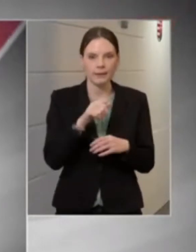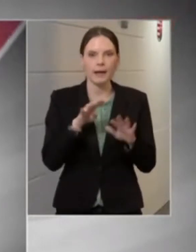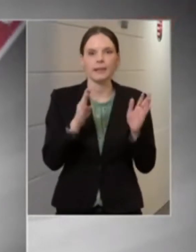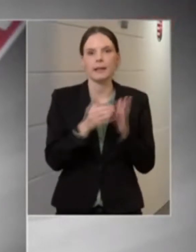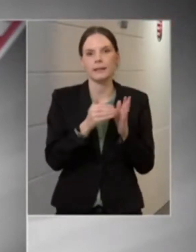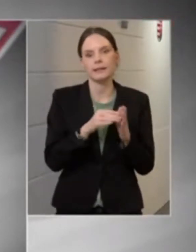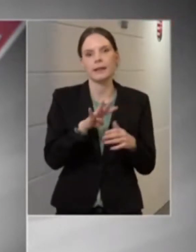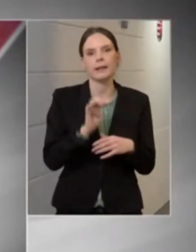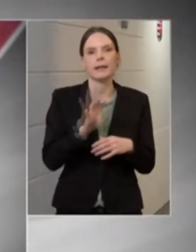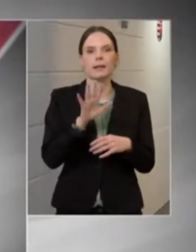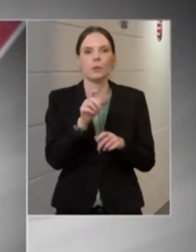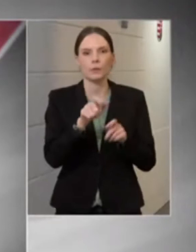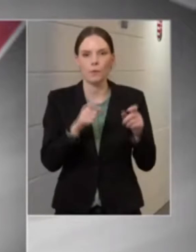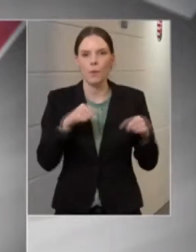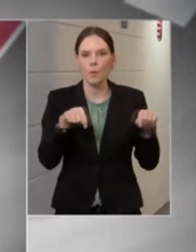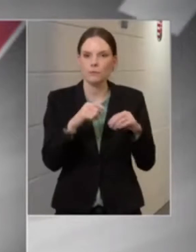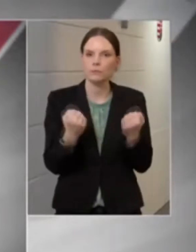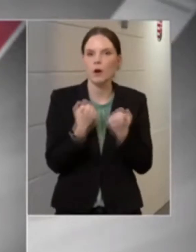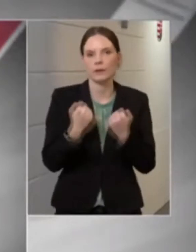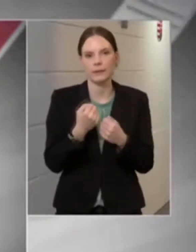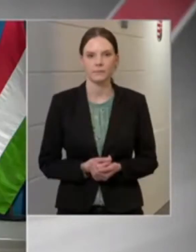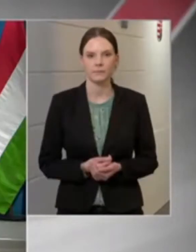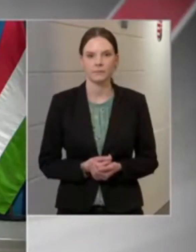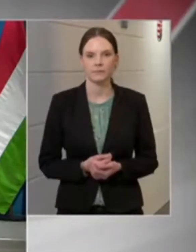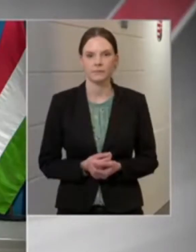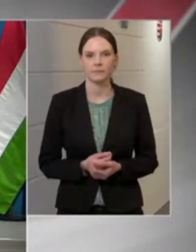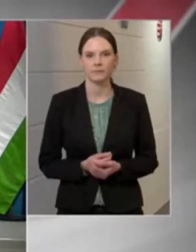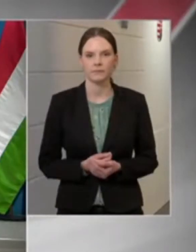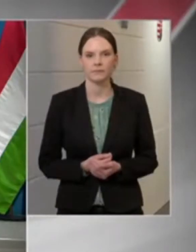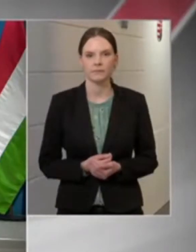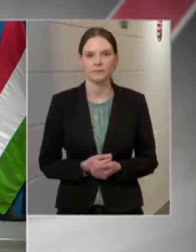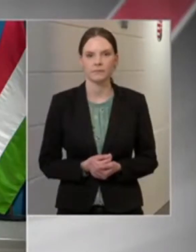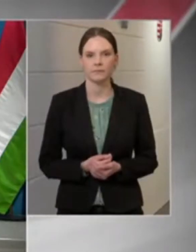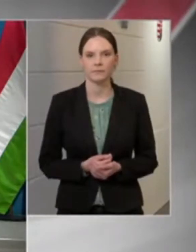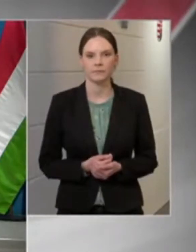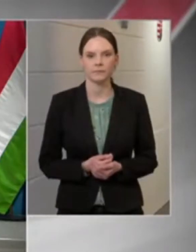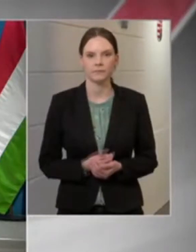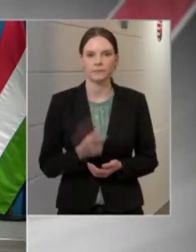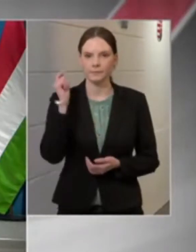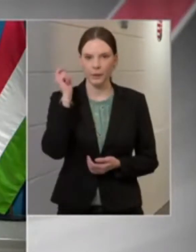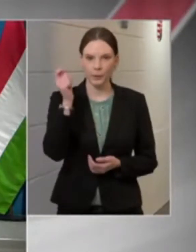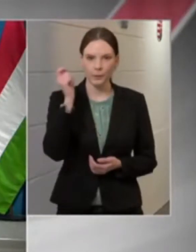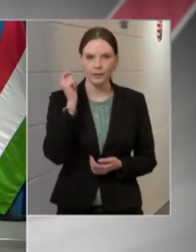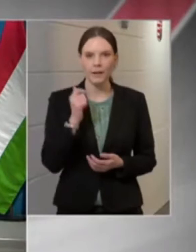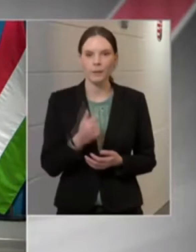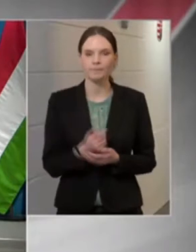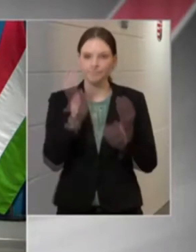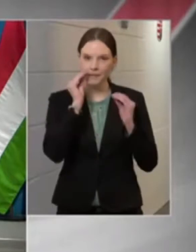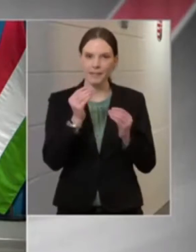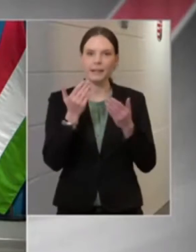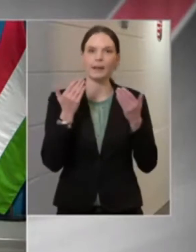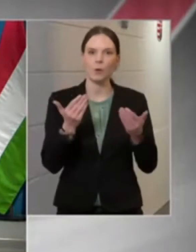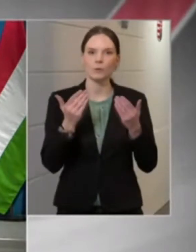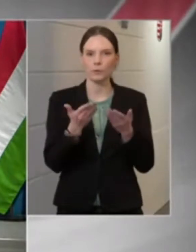ápoltak számának csökkenő tendenciáját is kiemelte. A 4218 fekvő intézményben ellátásra szoruló beteg